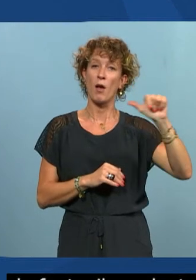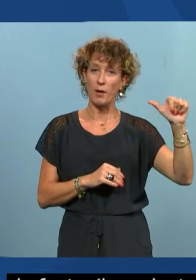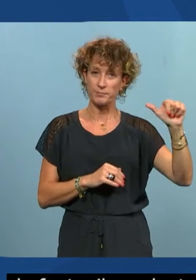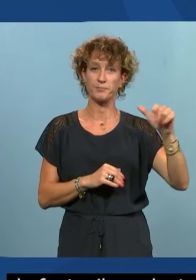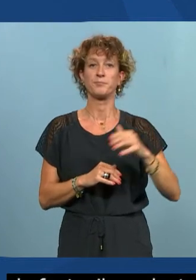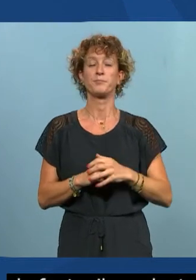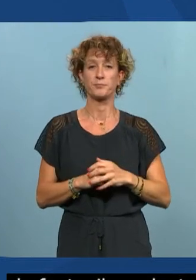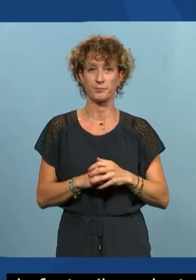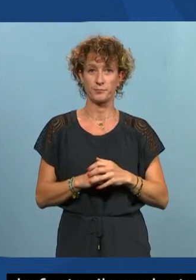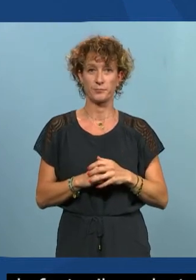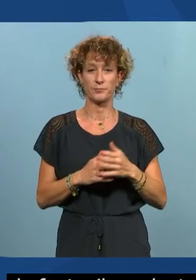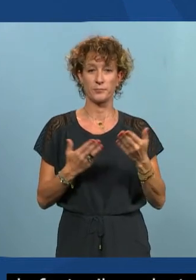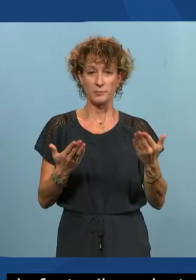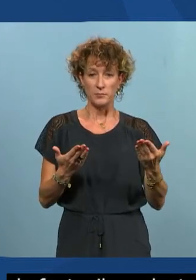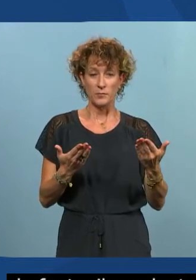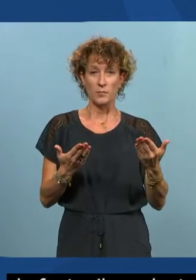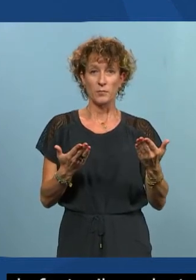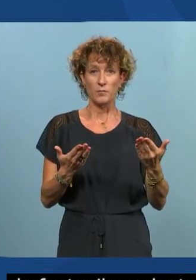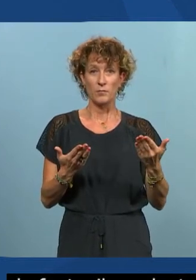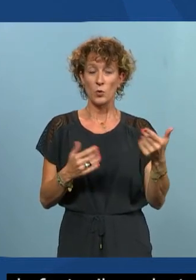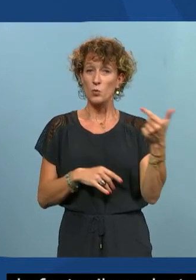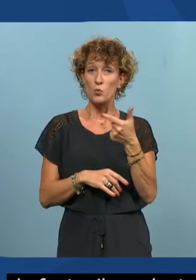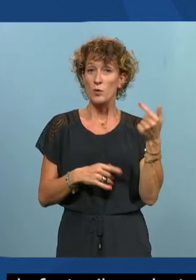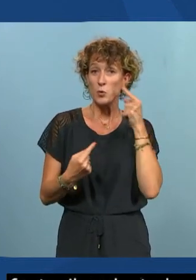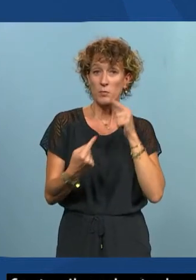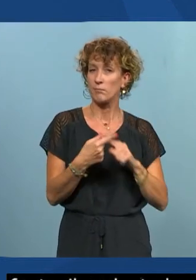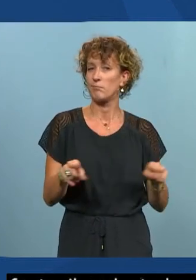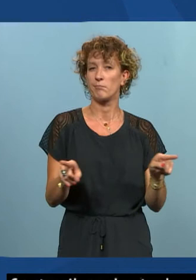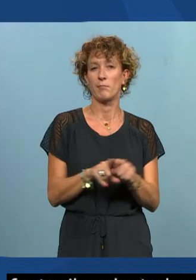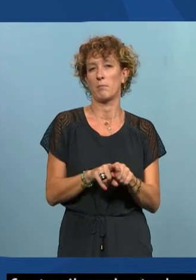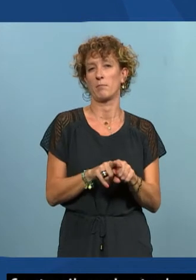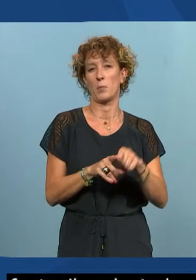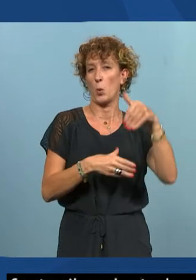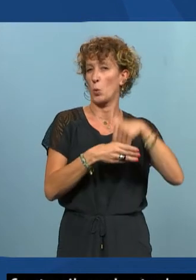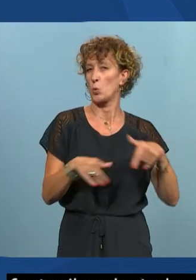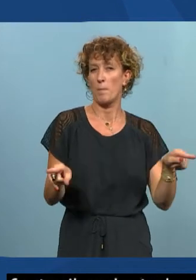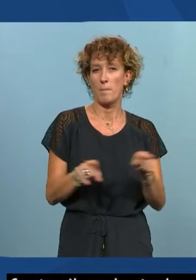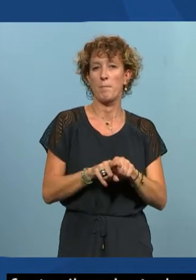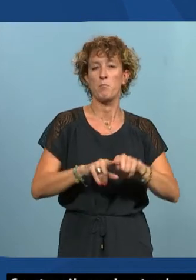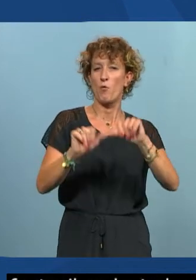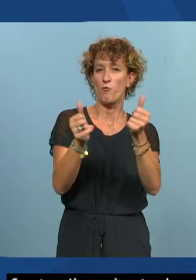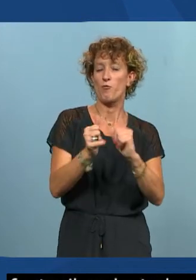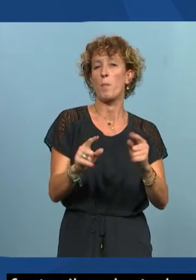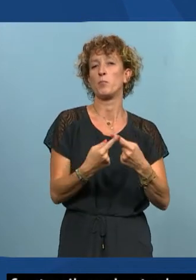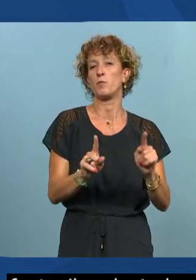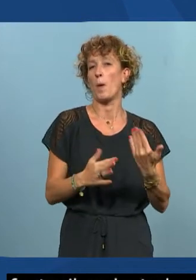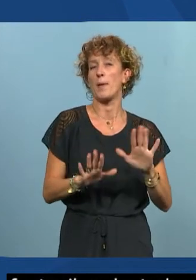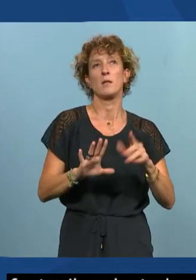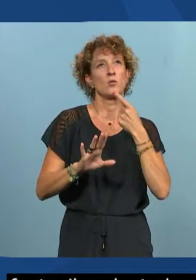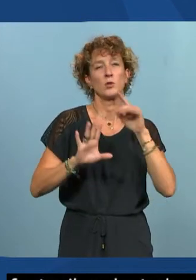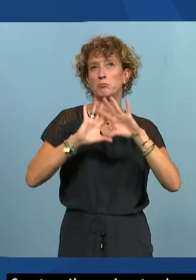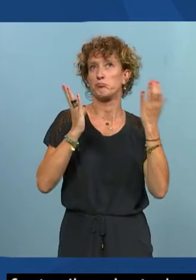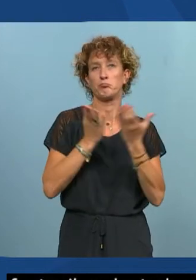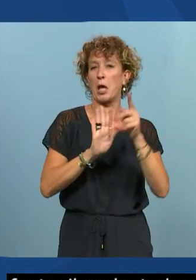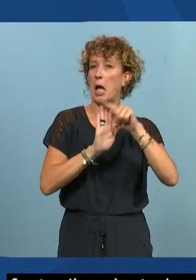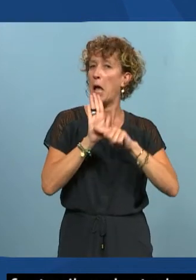général d'amélioration de l'accessibilité. Leur objectif c'est le même leur contenu sont les mêmes le formalisme est différent mais c'est un ensemble de règles